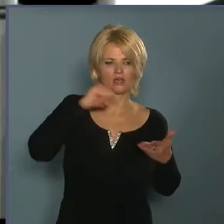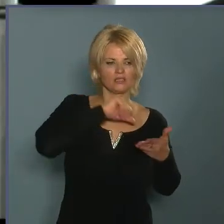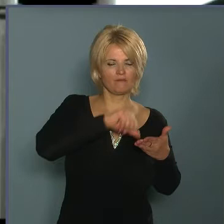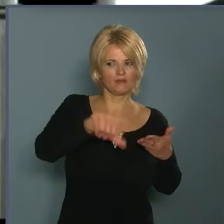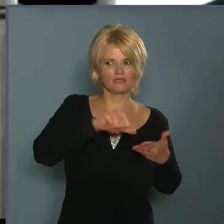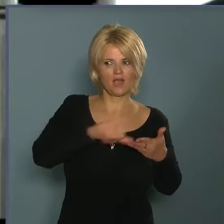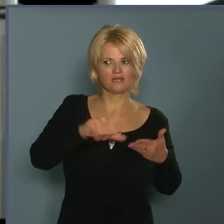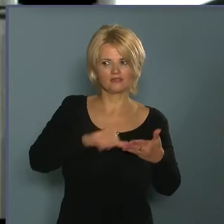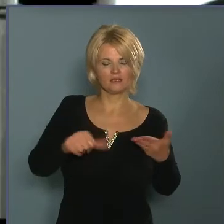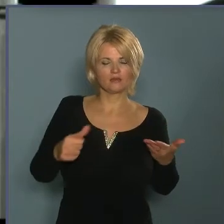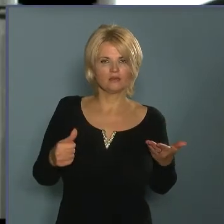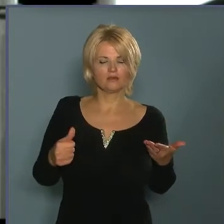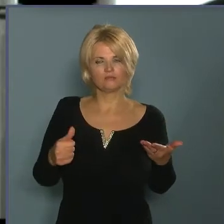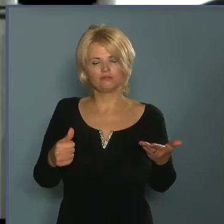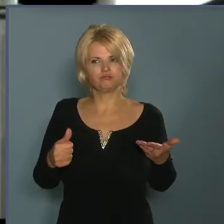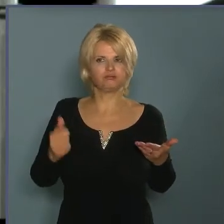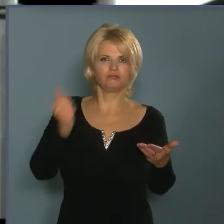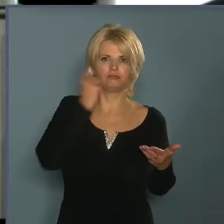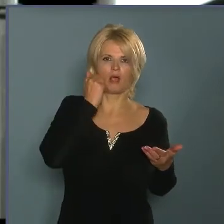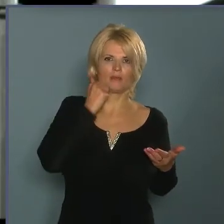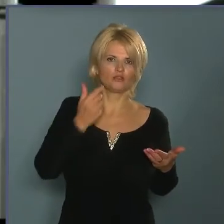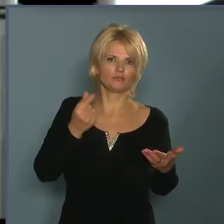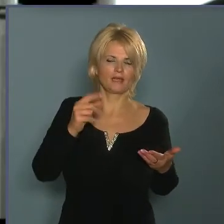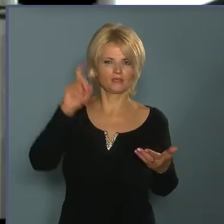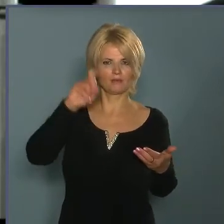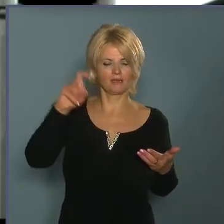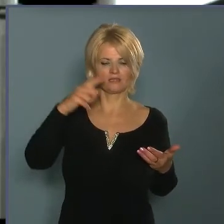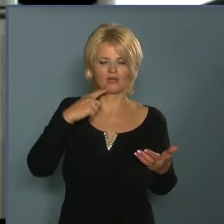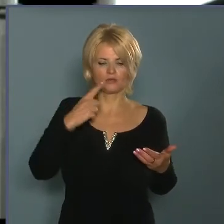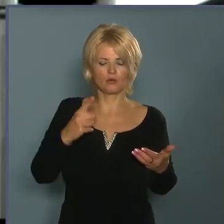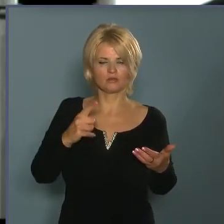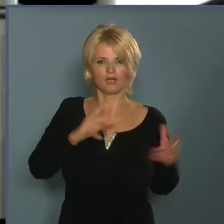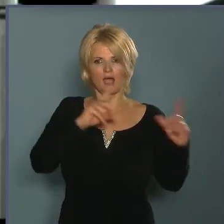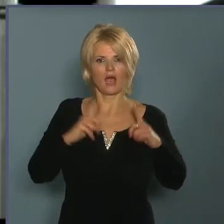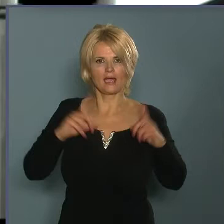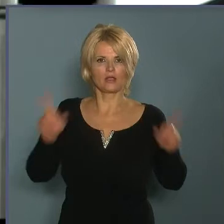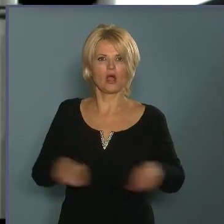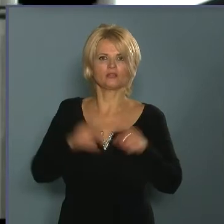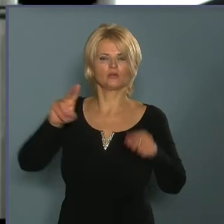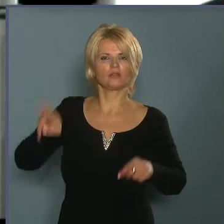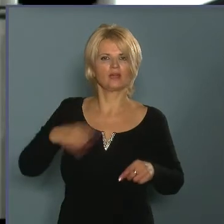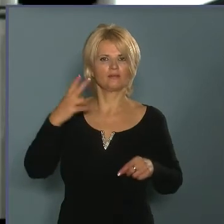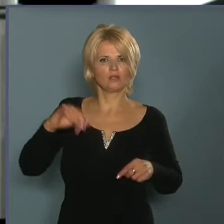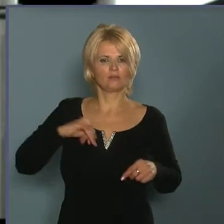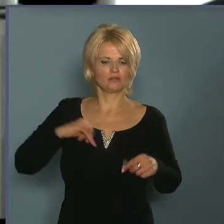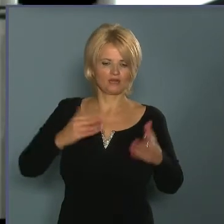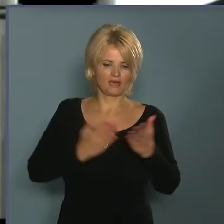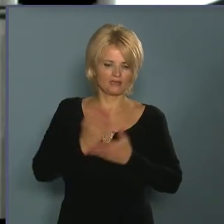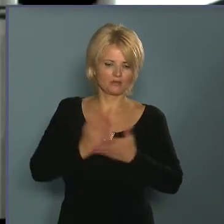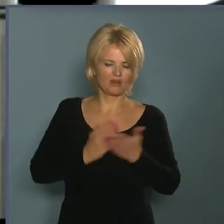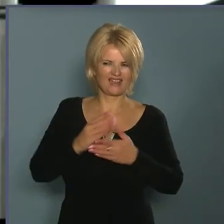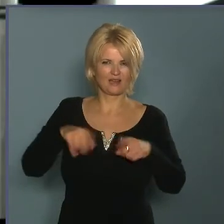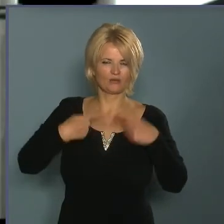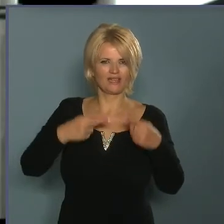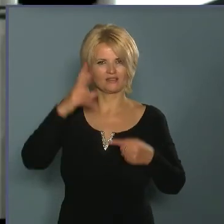akkor kiderült róla, hogy hamis. A pénztáros mondta, hogy hopp, rögtön hívta a biztonsági szolgálatot, aztán